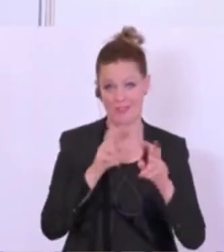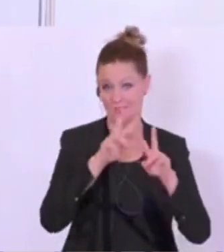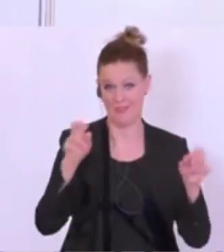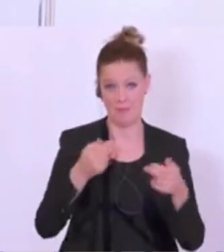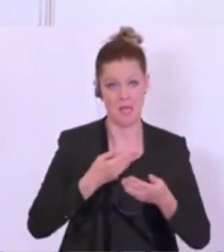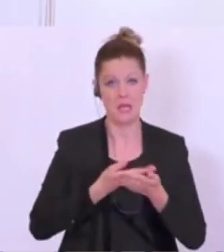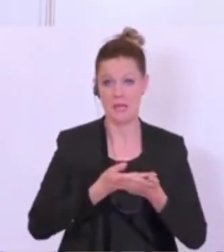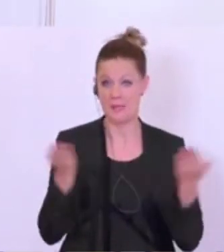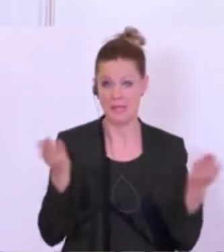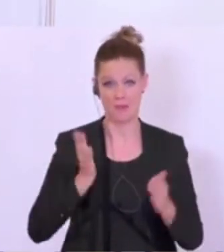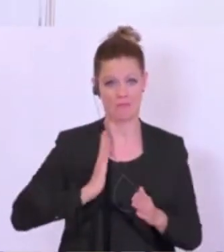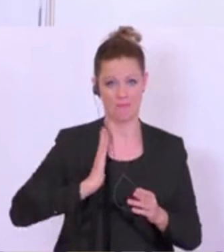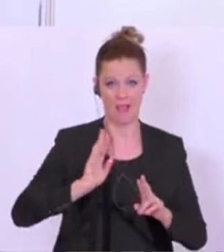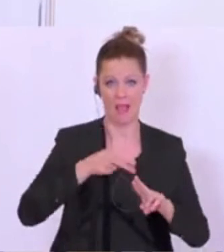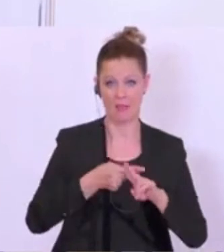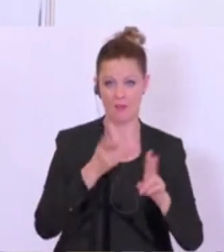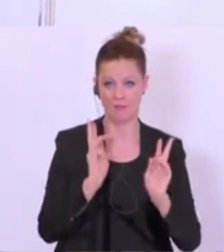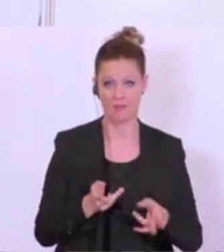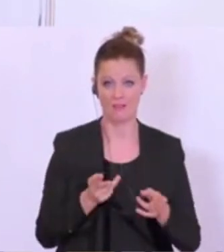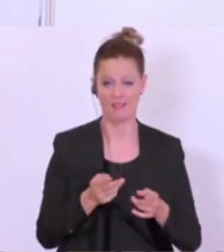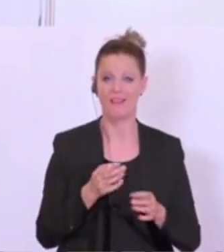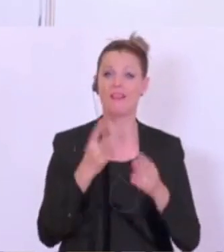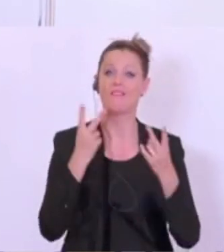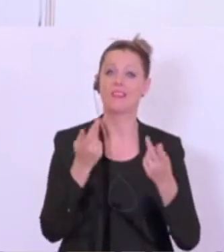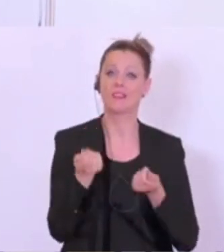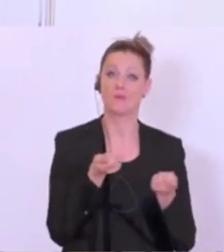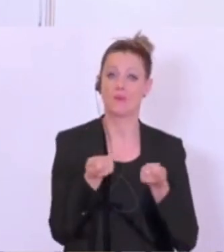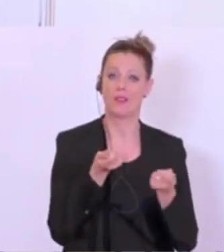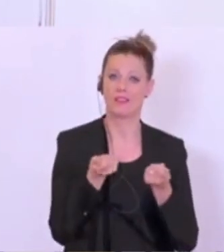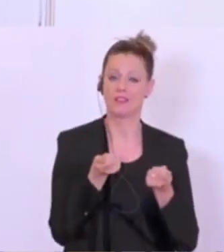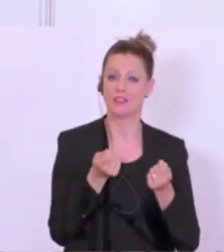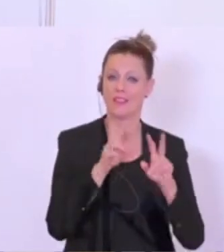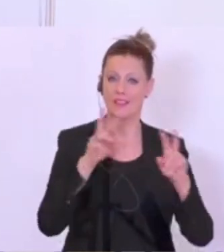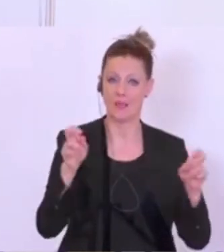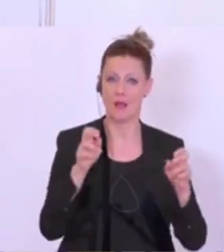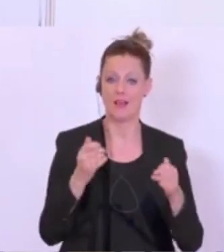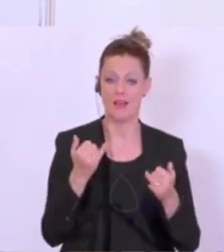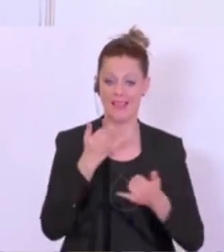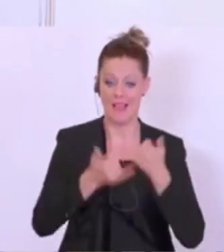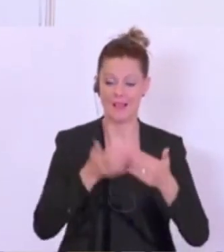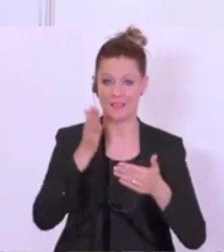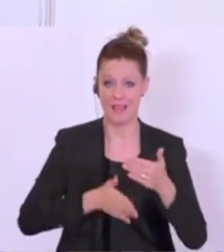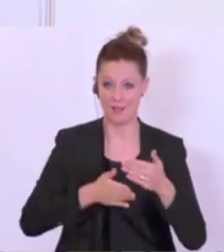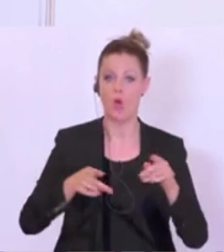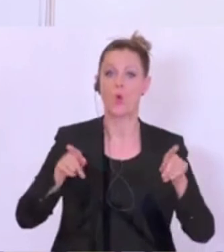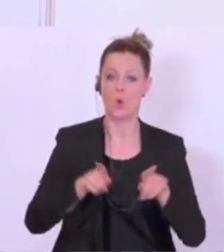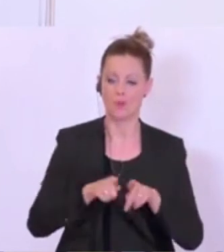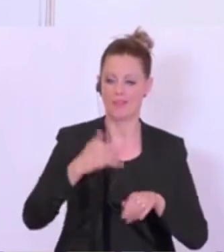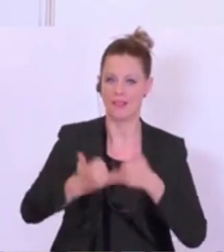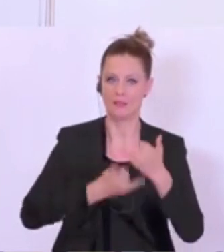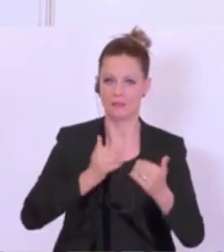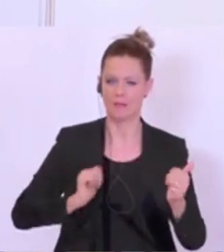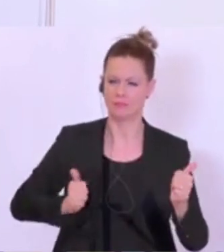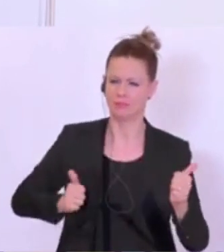noch beantworten, Sirius. Der wichtige Punkt, glaube ich, politisch ist, wie stark und wie schnell können wir am Ende dieses Jahres und vor allem dann nächstes Jahr aufholen,